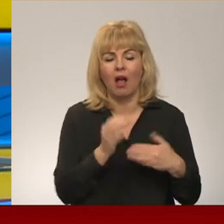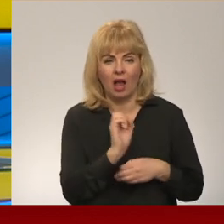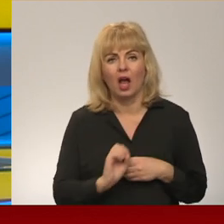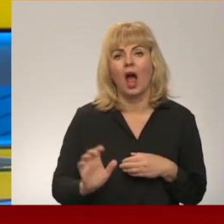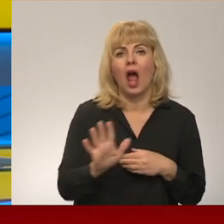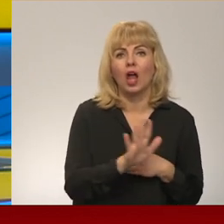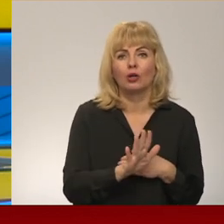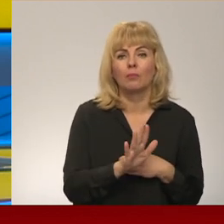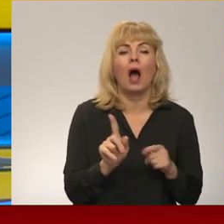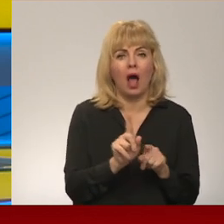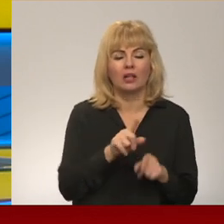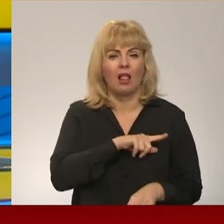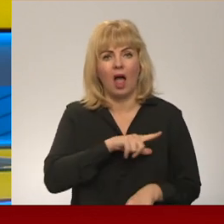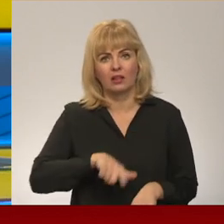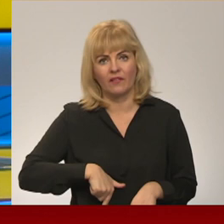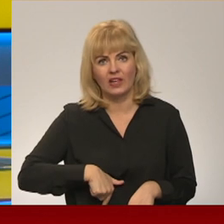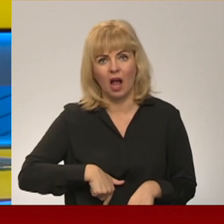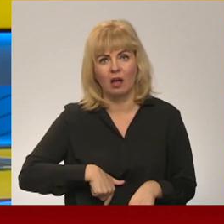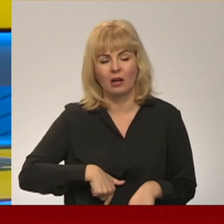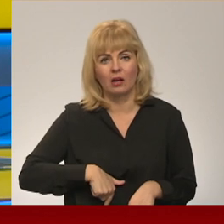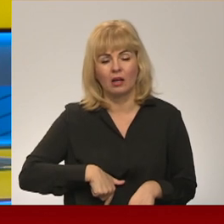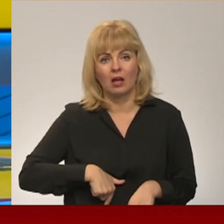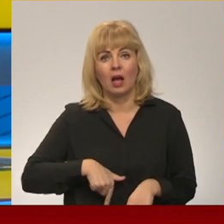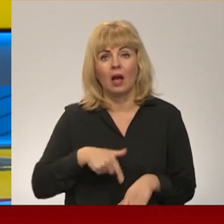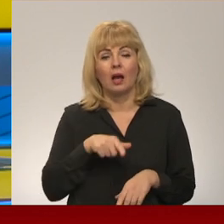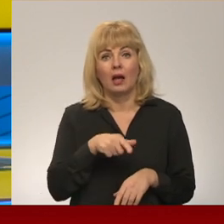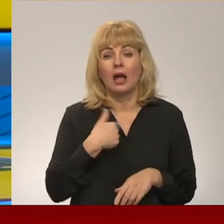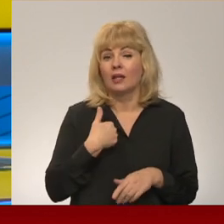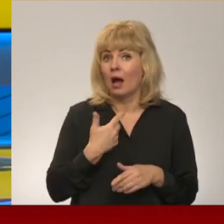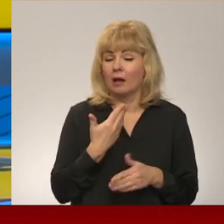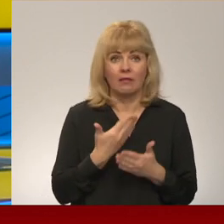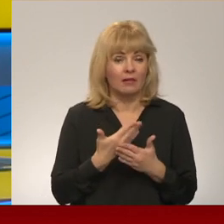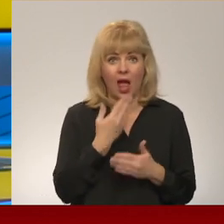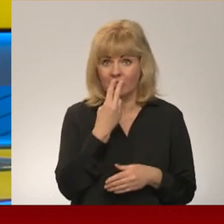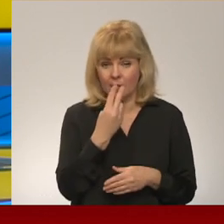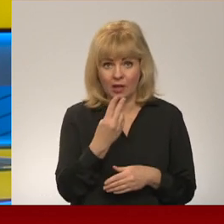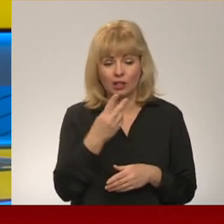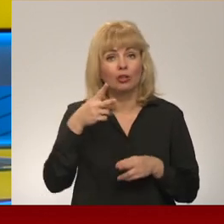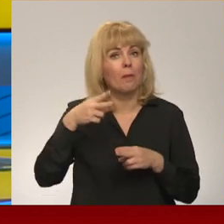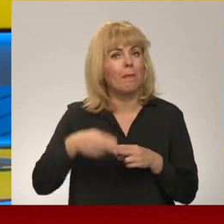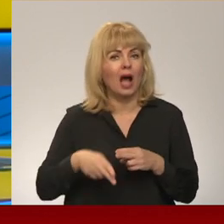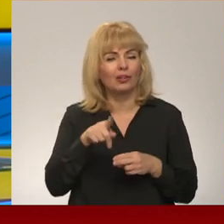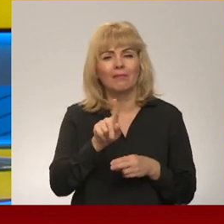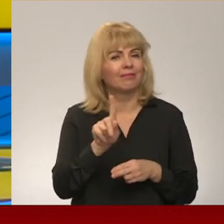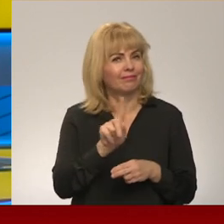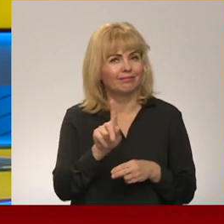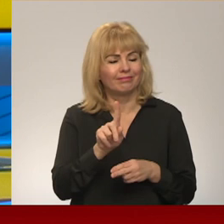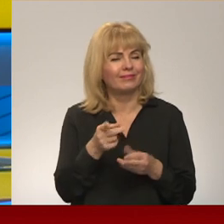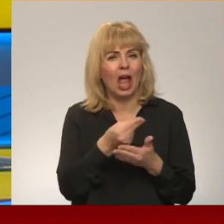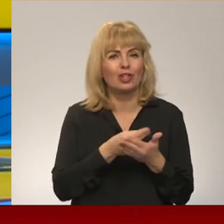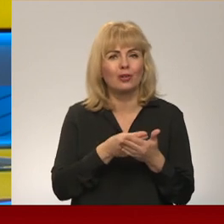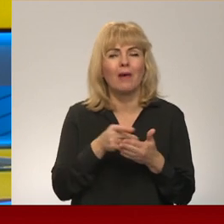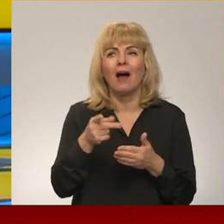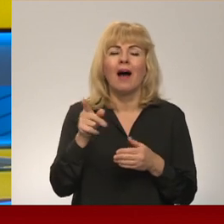Latvijā. Un, ja pat mēs tā neesam redzējuši kaut kādas pārtraukums, tas nenozīmē, kāds nemēģina